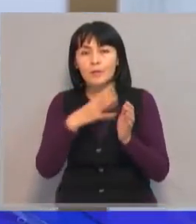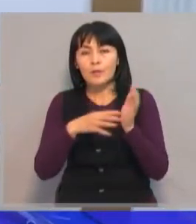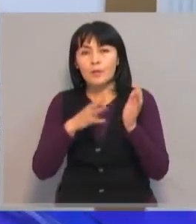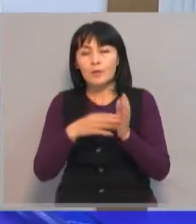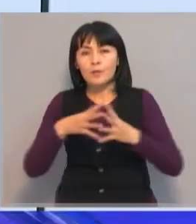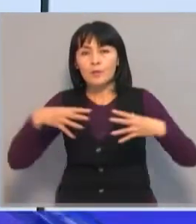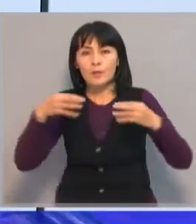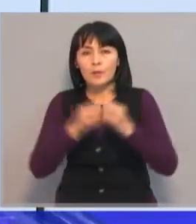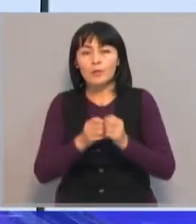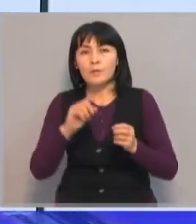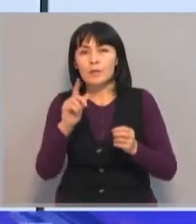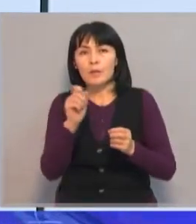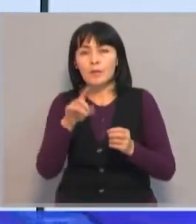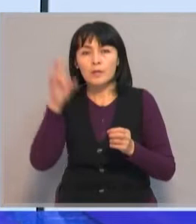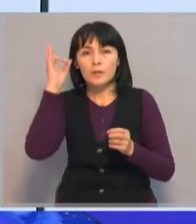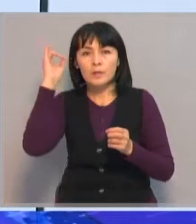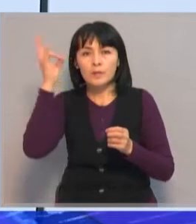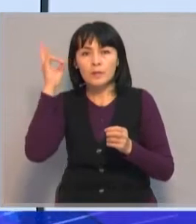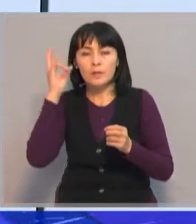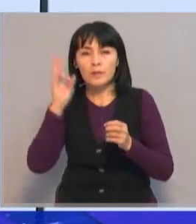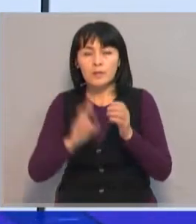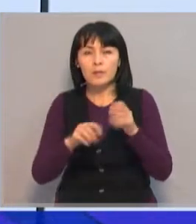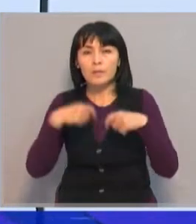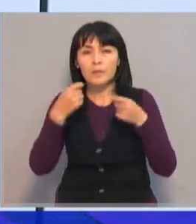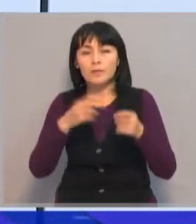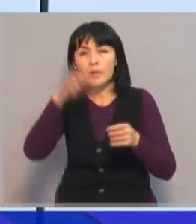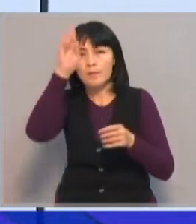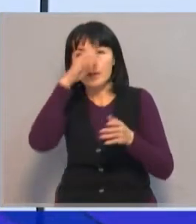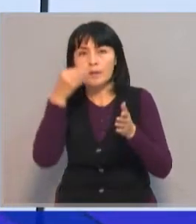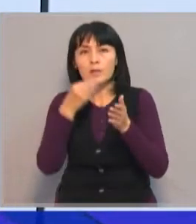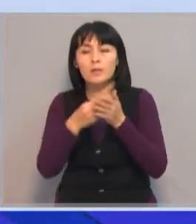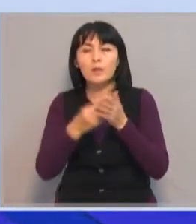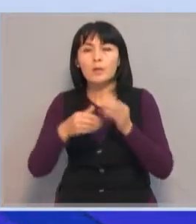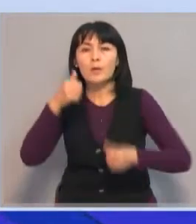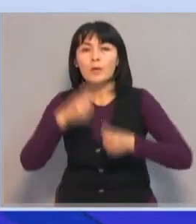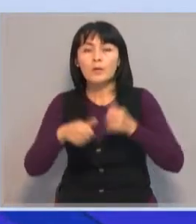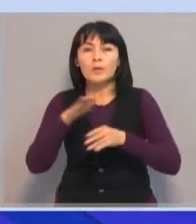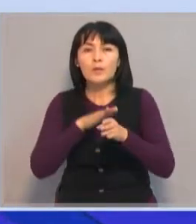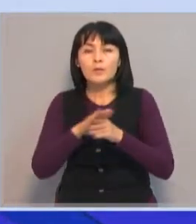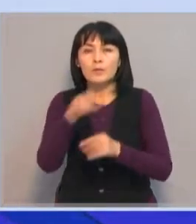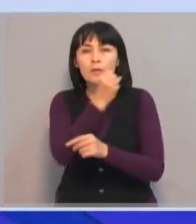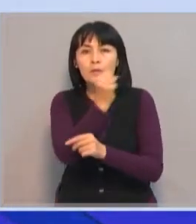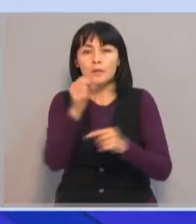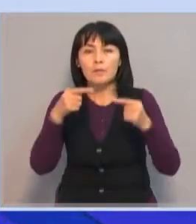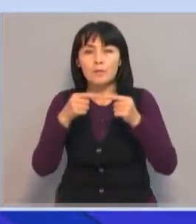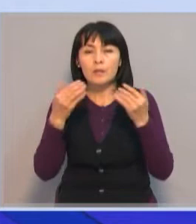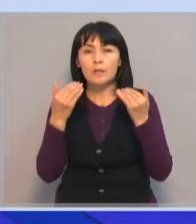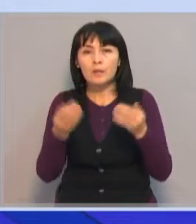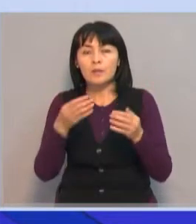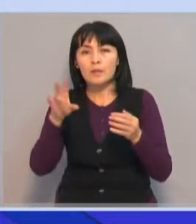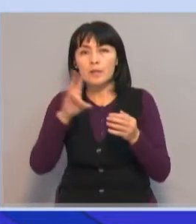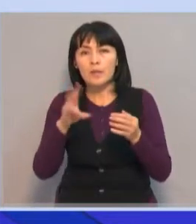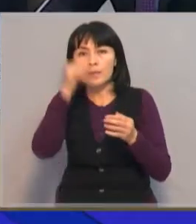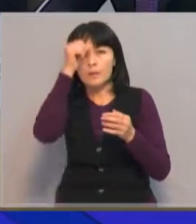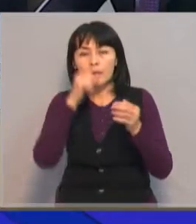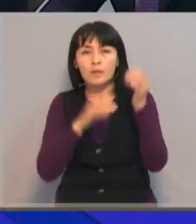ұтпасыға газосигнализатор орнату үшін мемлекеттік сатып алу конкурсу өткізіліп жиың пазанықталған. Қарыш айының